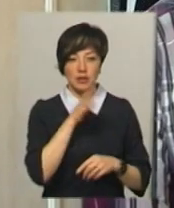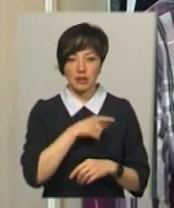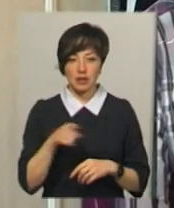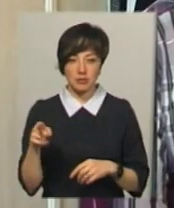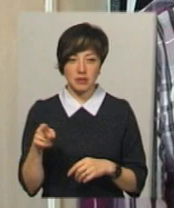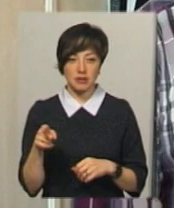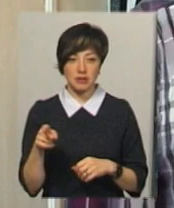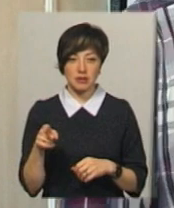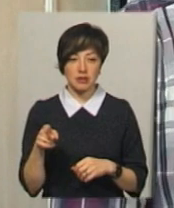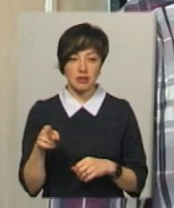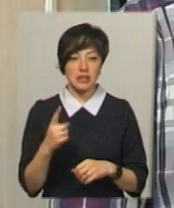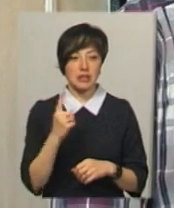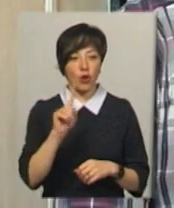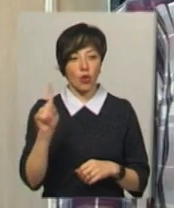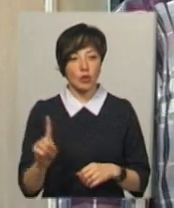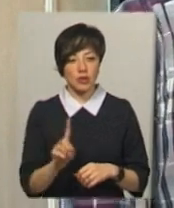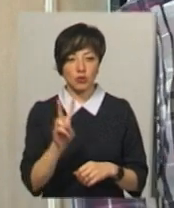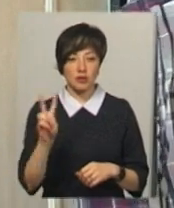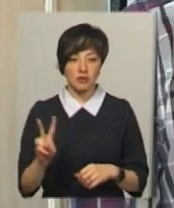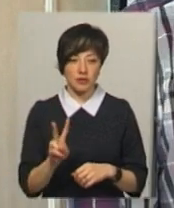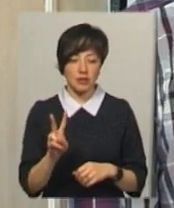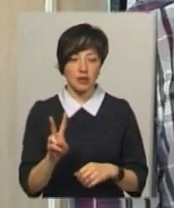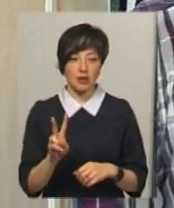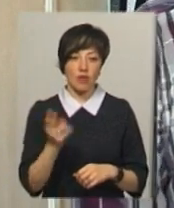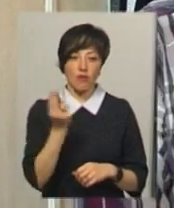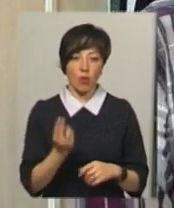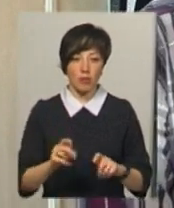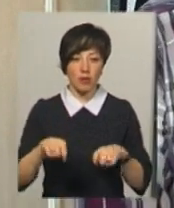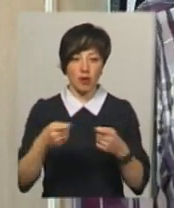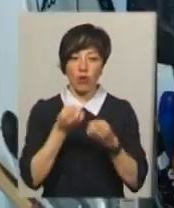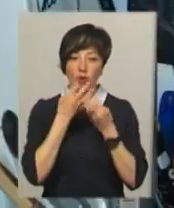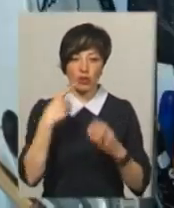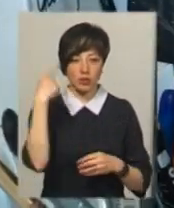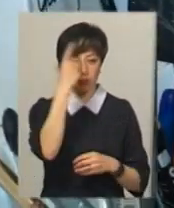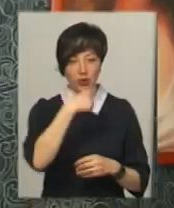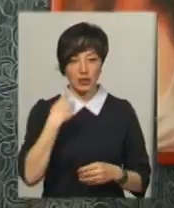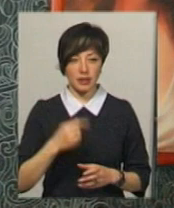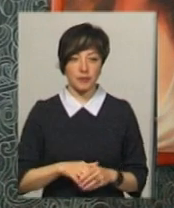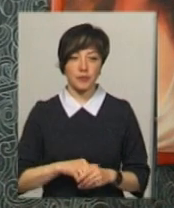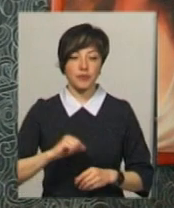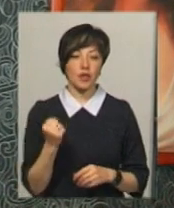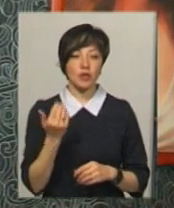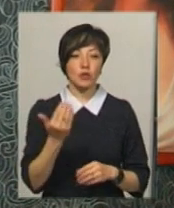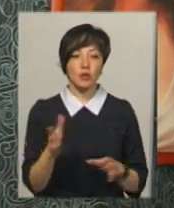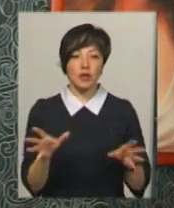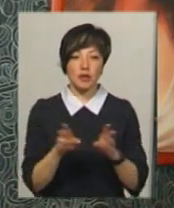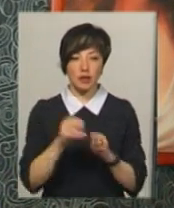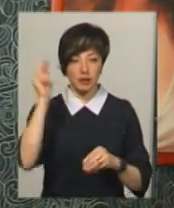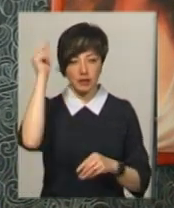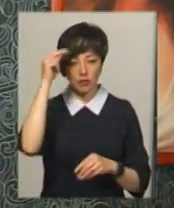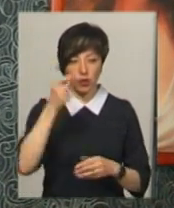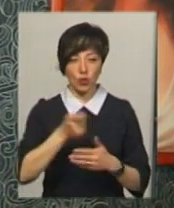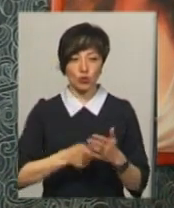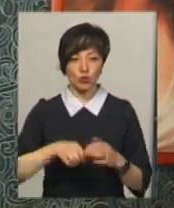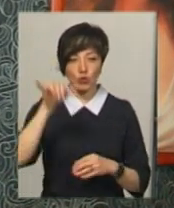за годину чи дві навіть в кольорі передати хороший портрет. Друг Олексія, з яким вони разом навчались в